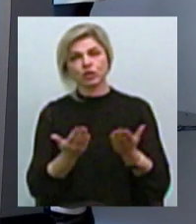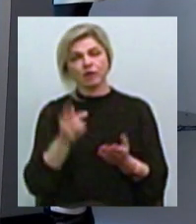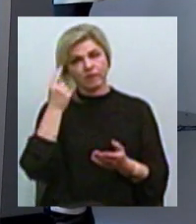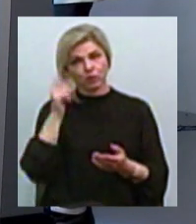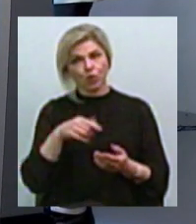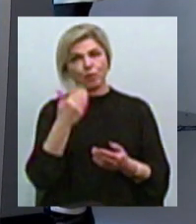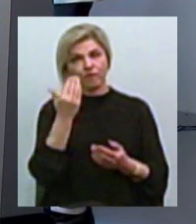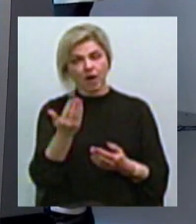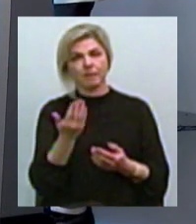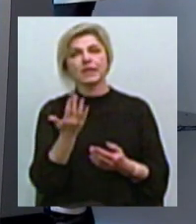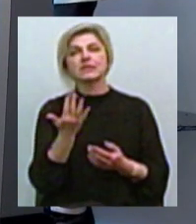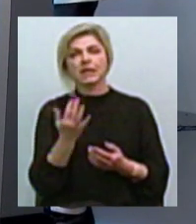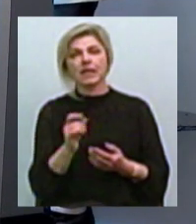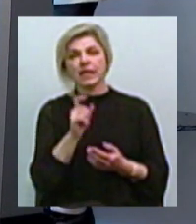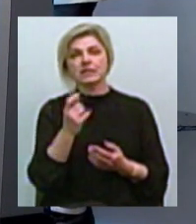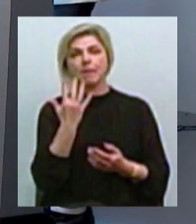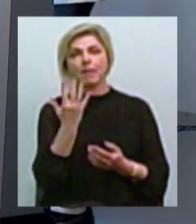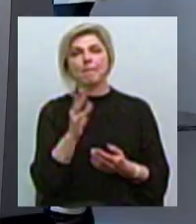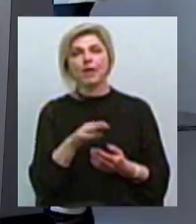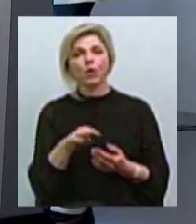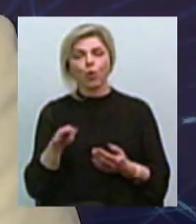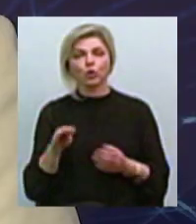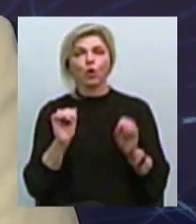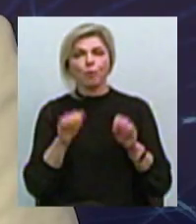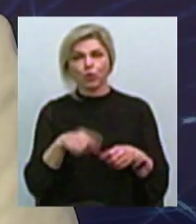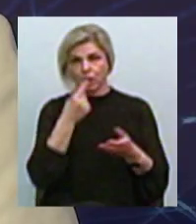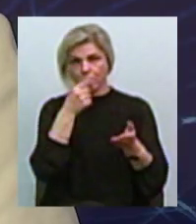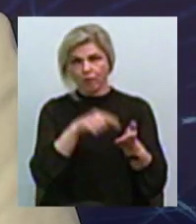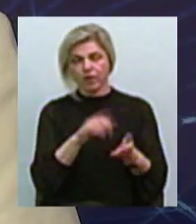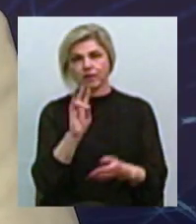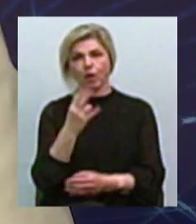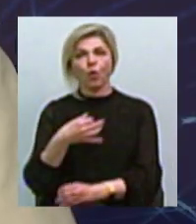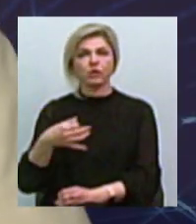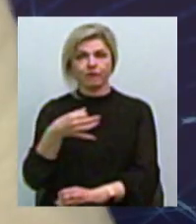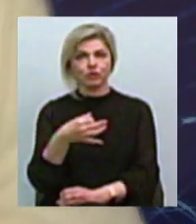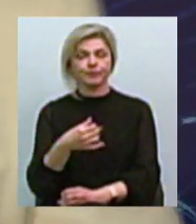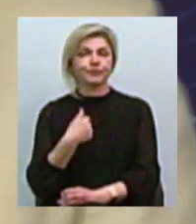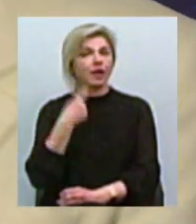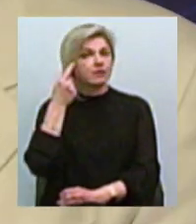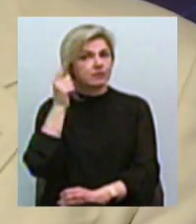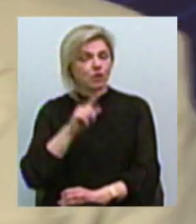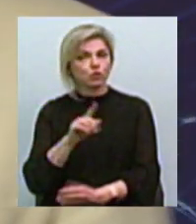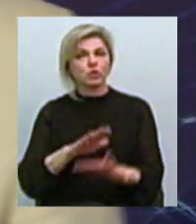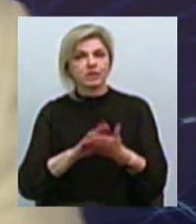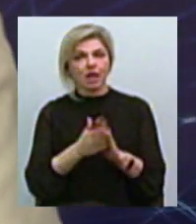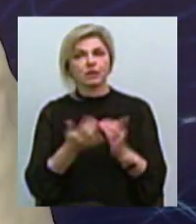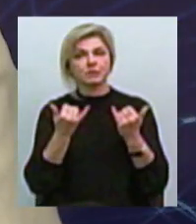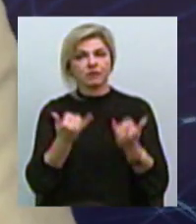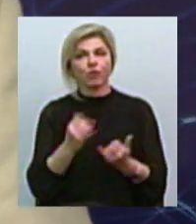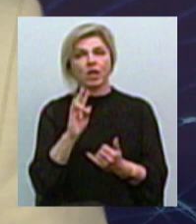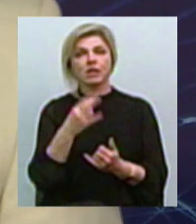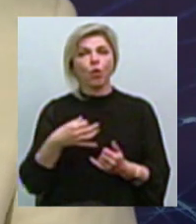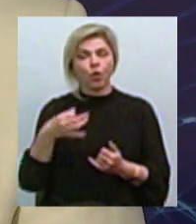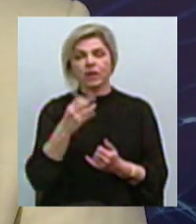скільки з цих 5 мільйонів може потрапити на Миколаївщину? Я знаю тільки те, що станом на сьогодні на Миколаївщині